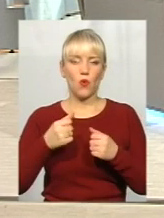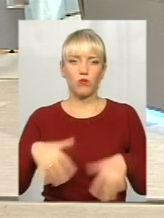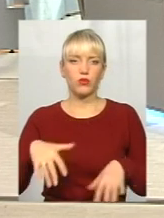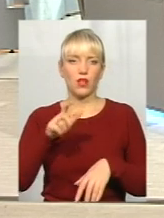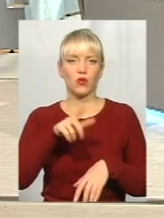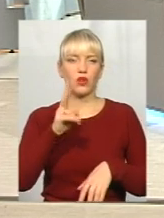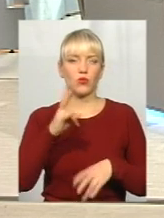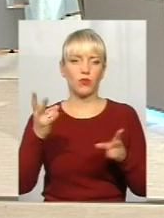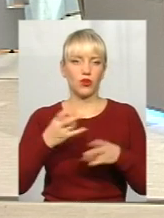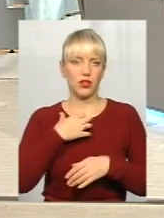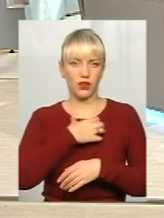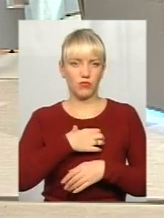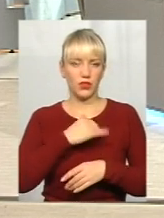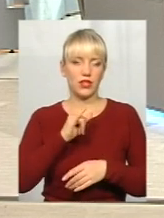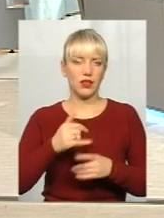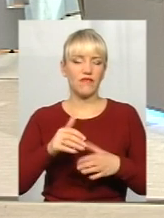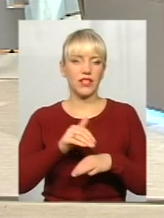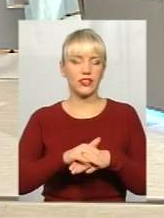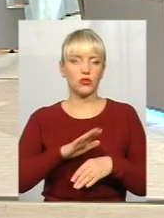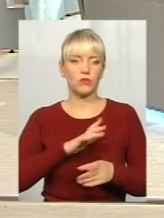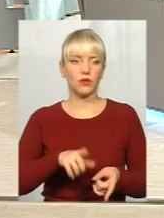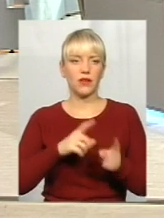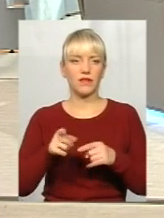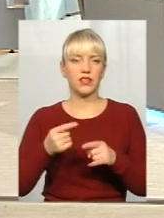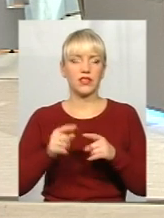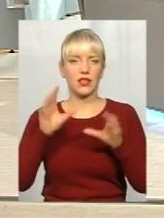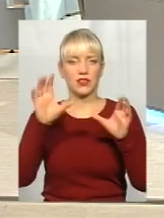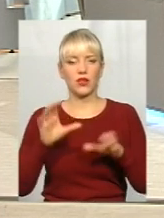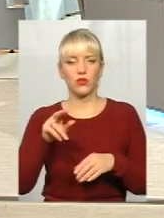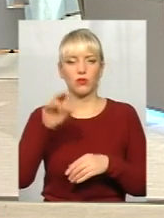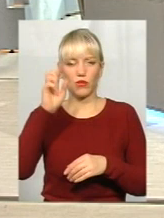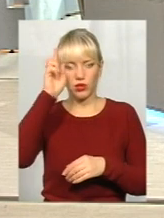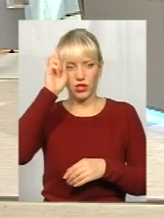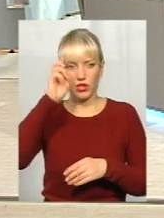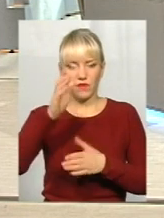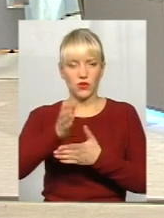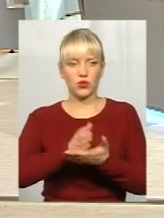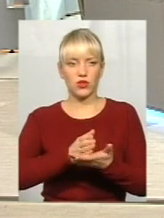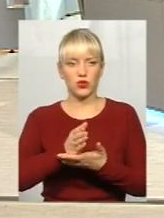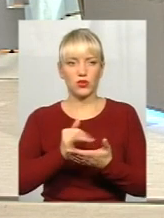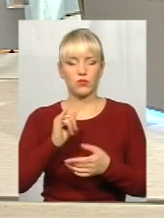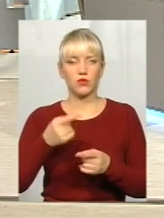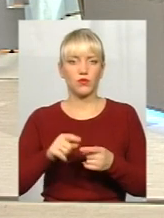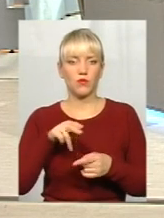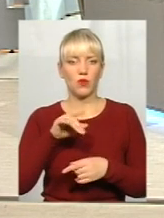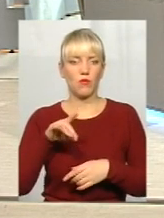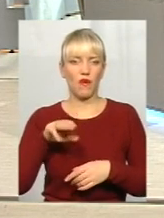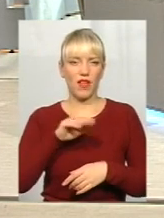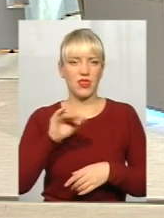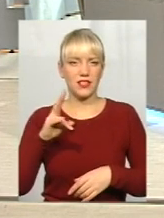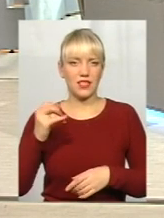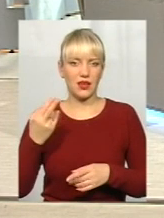вона вважала за потрібні. І фактично було переведено цей закон про державну службу в профанацію відбувся. І